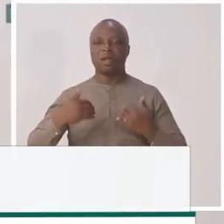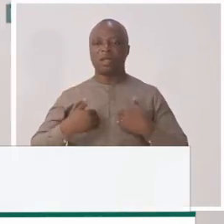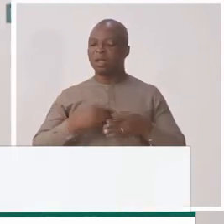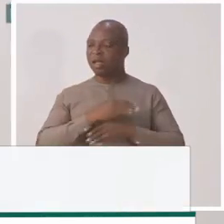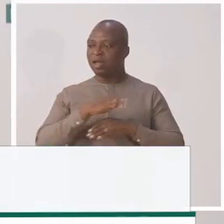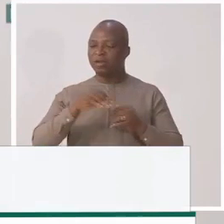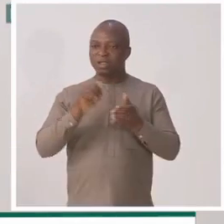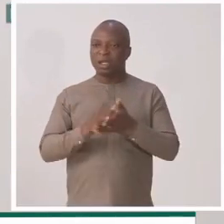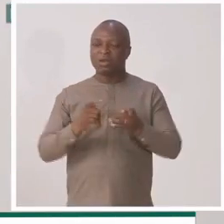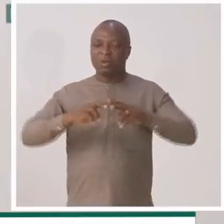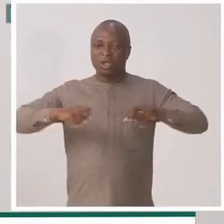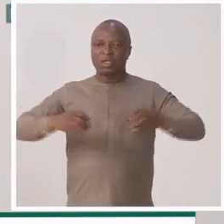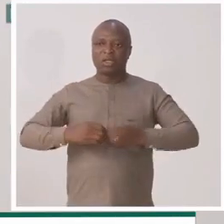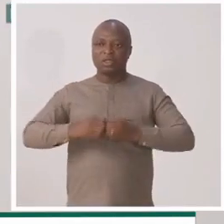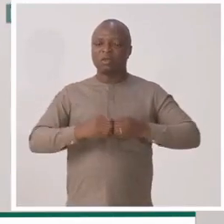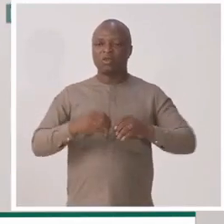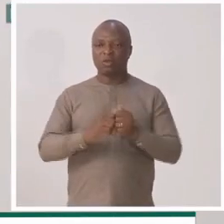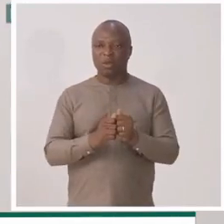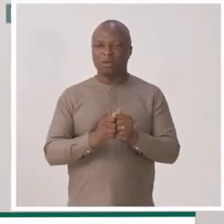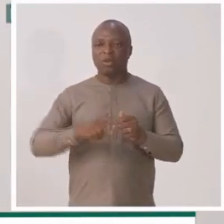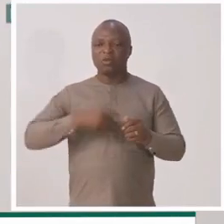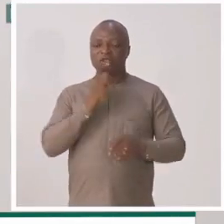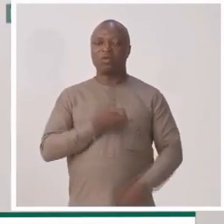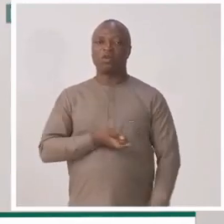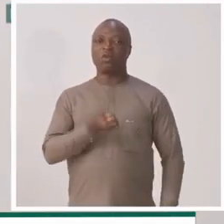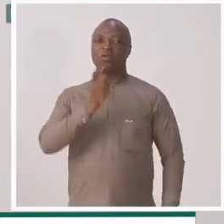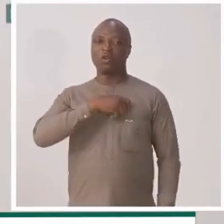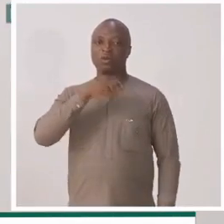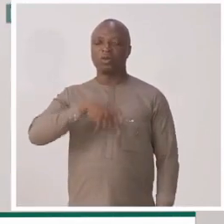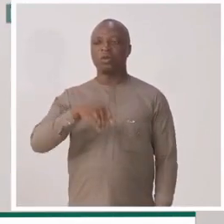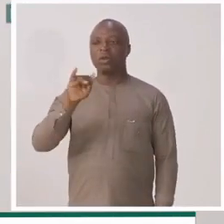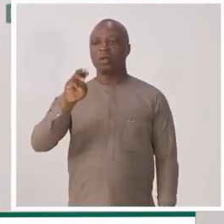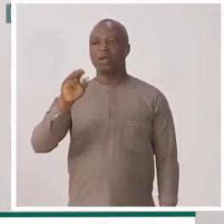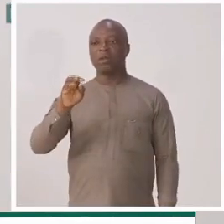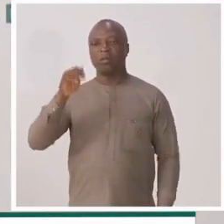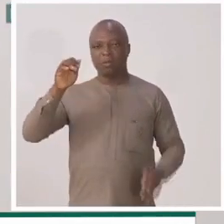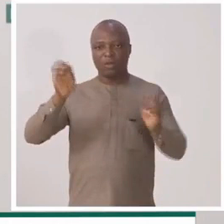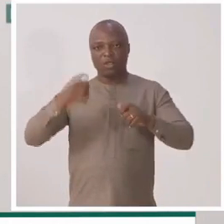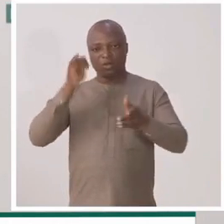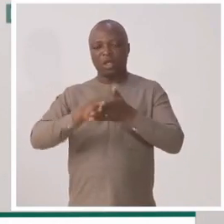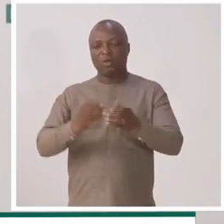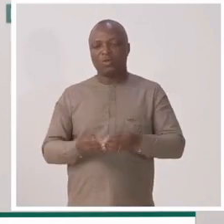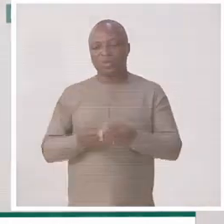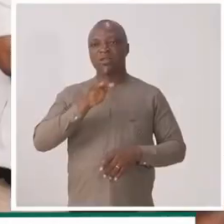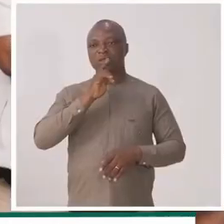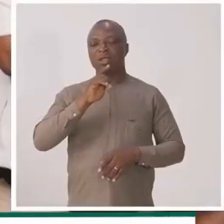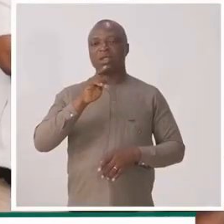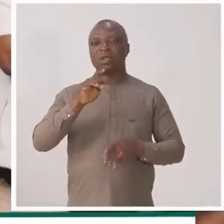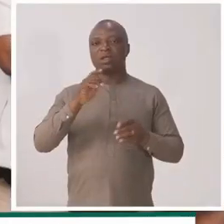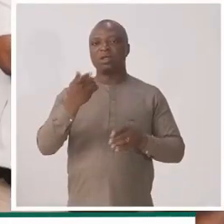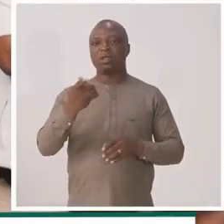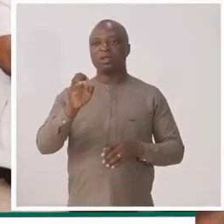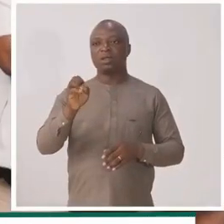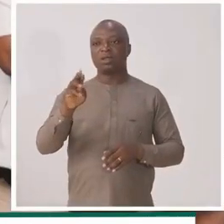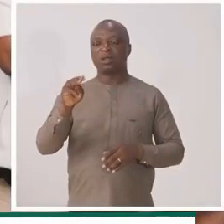Et tout compte fait, quand on analyse l'ensemble du problème, on est convaincu que l'INAM peut. Et c'est pourquoi on lui confie cela. J'ai remetté